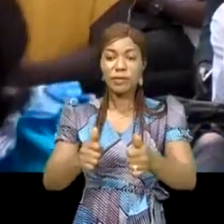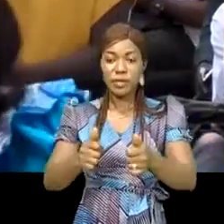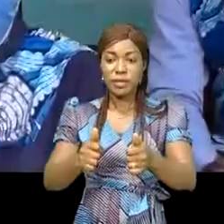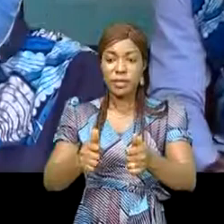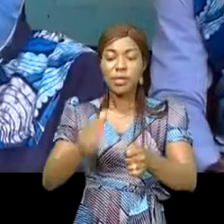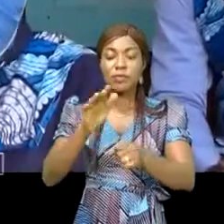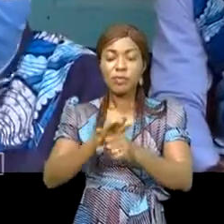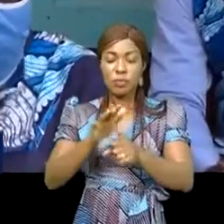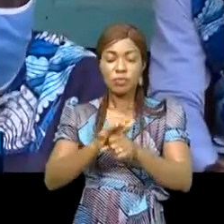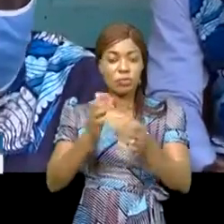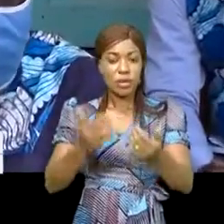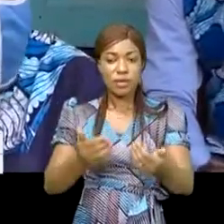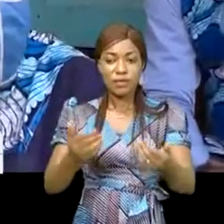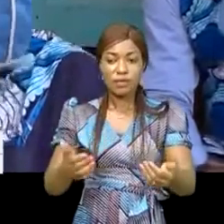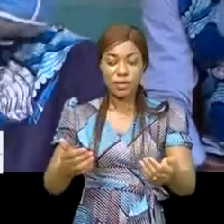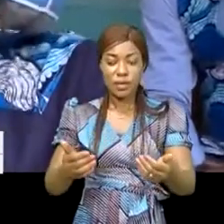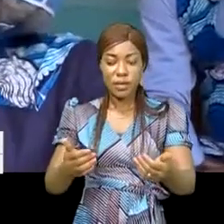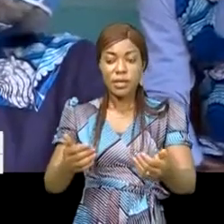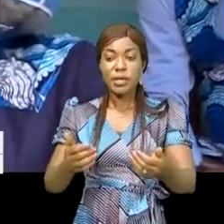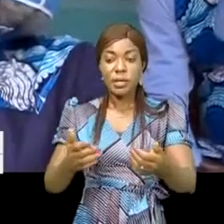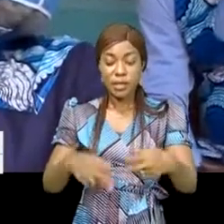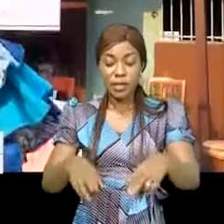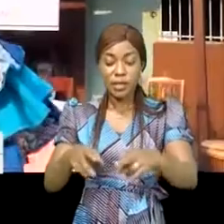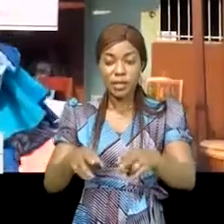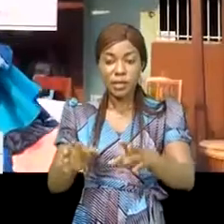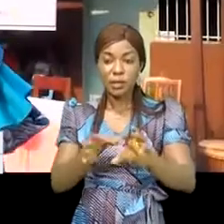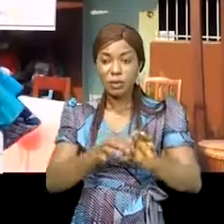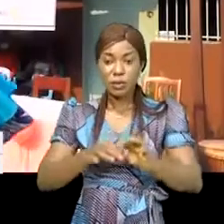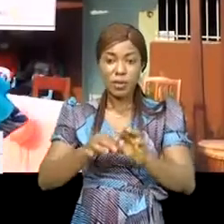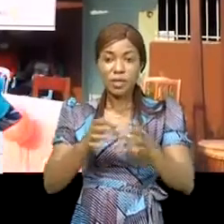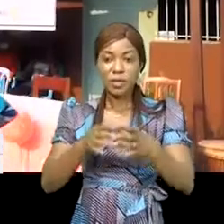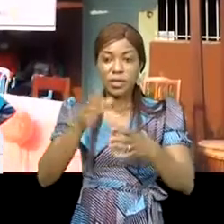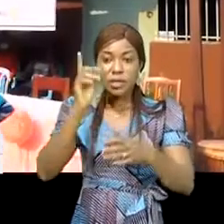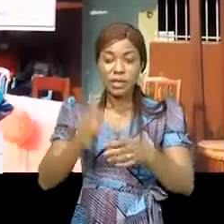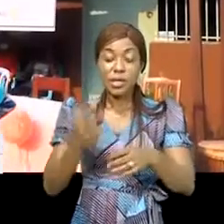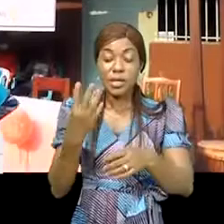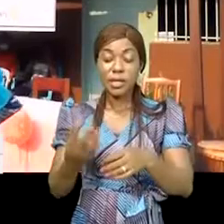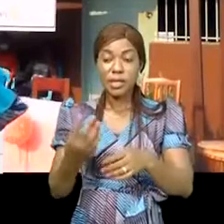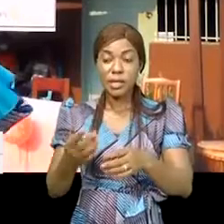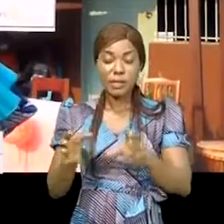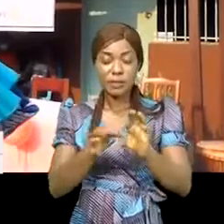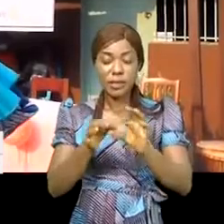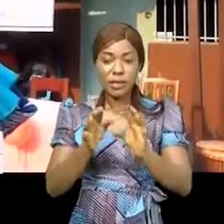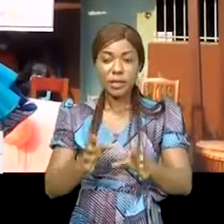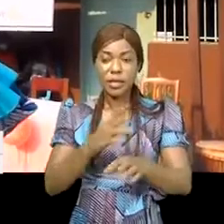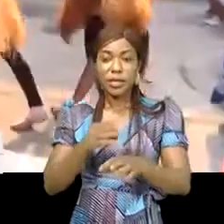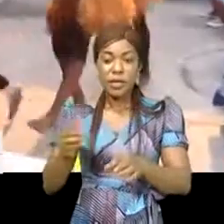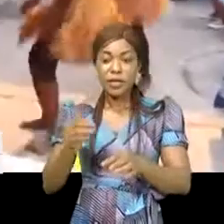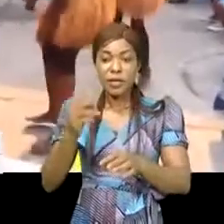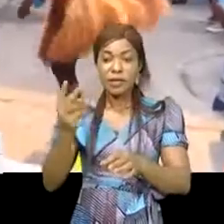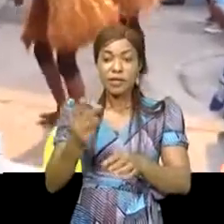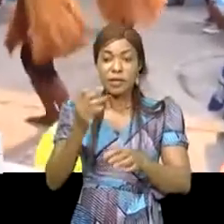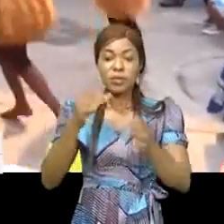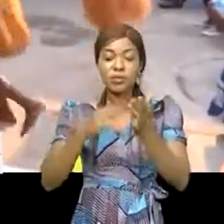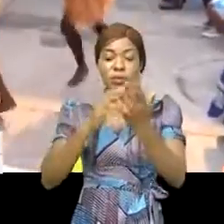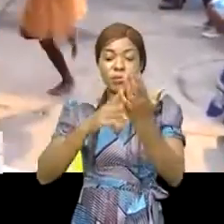millier de personnes en collaboration avec 140 partenaires locaux et 28 projets dans 9 pays du monde